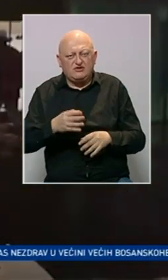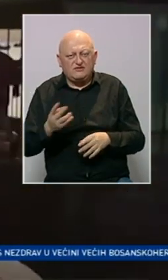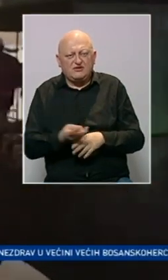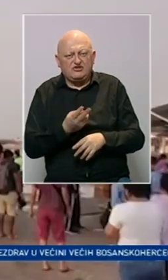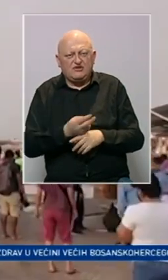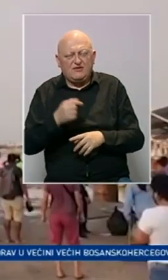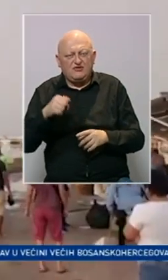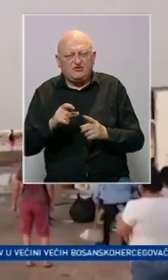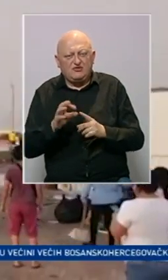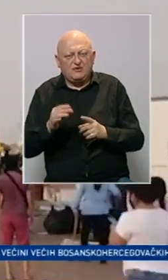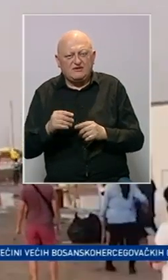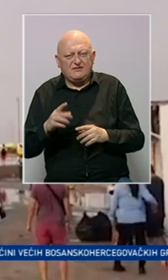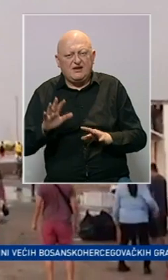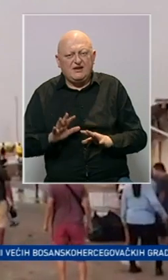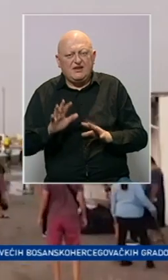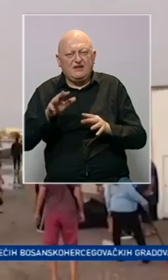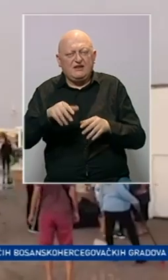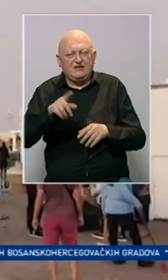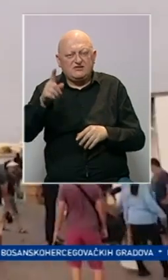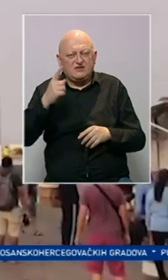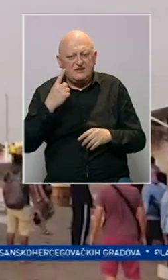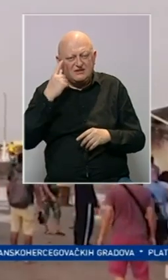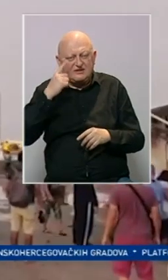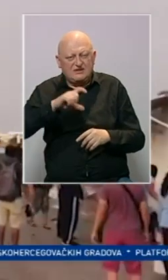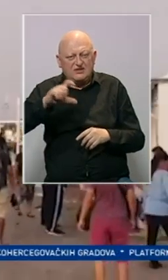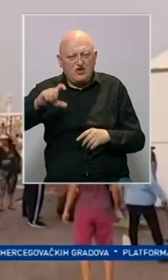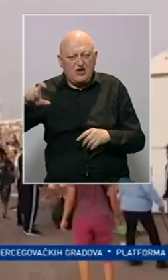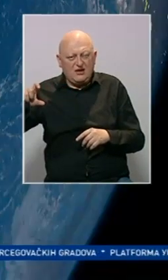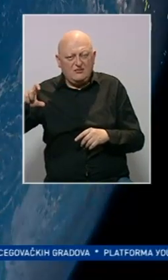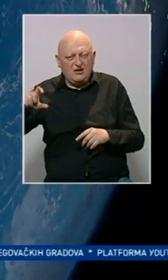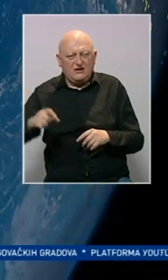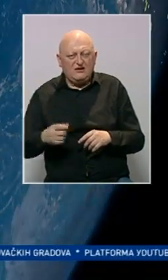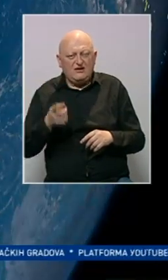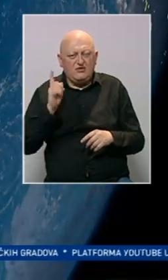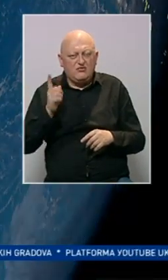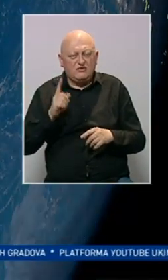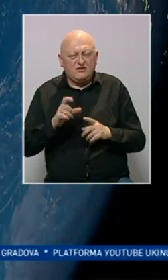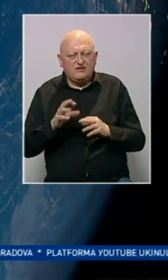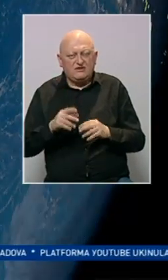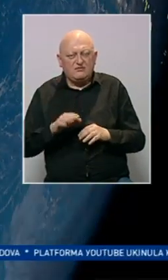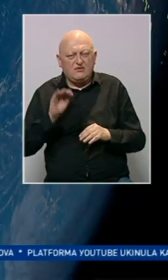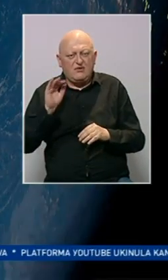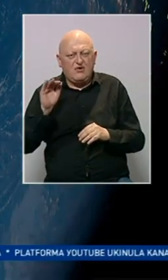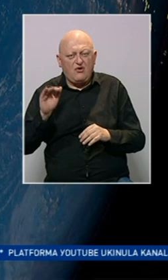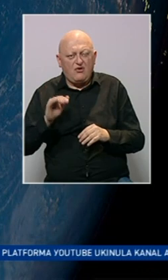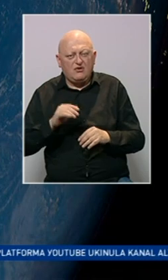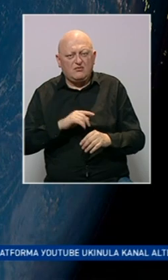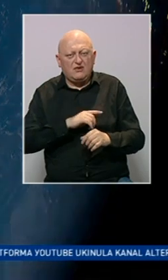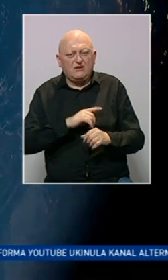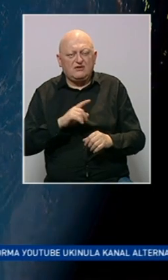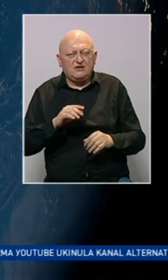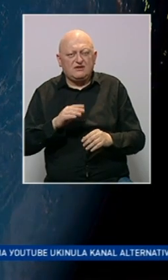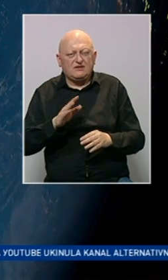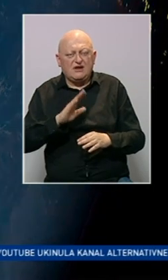više ostravskih država Južnog Pacifika. Talasi su stigli i do Japana, a upozorenje na tsunami bilo je